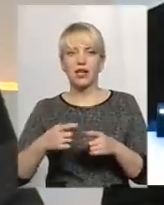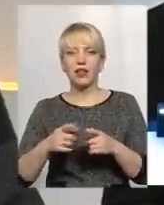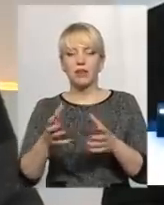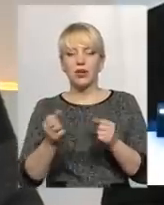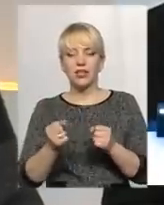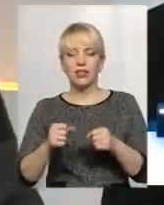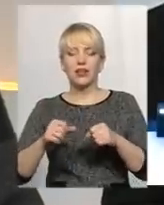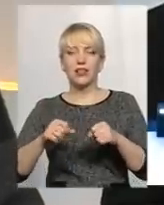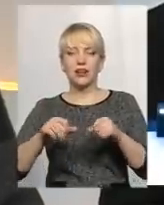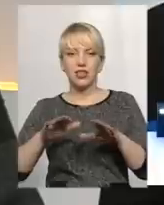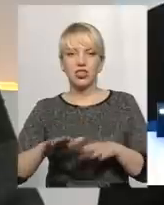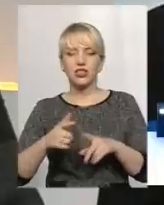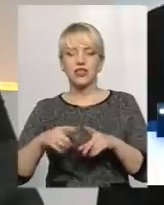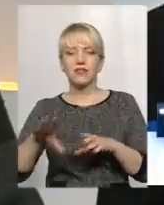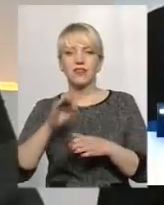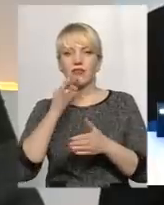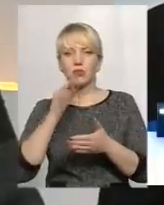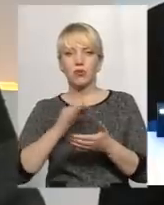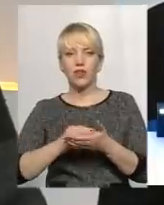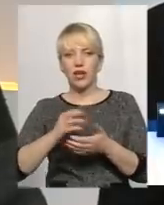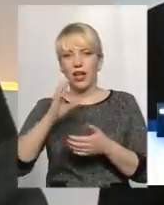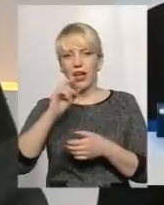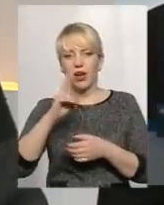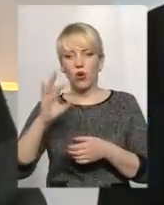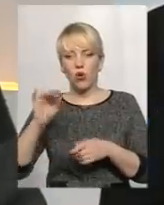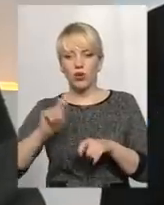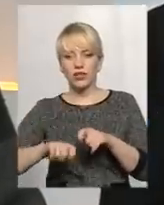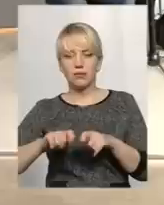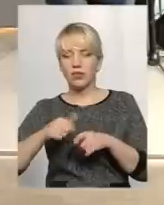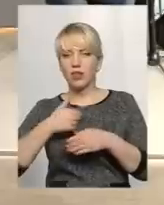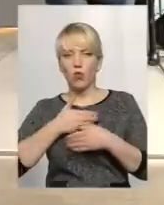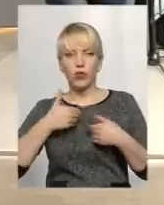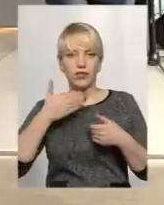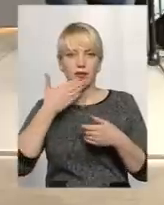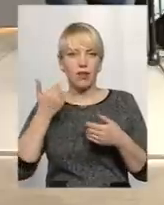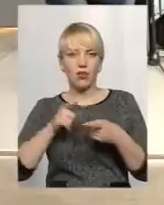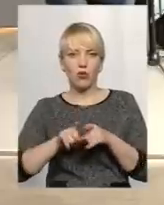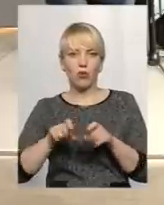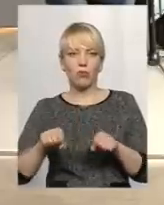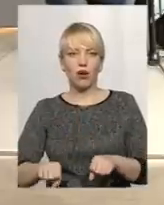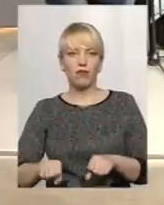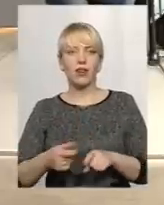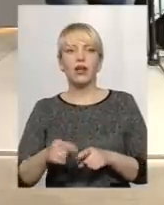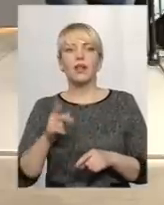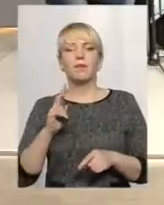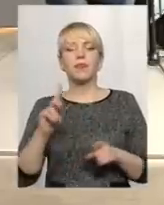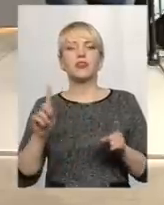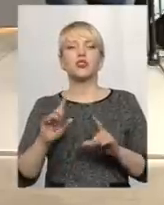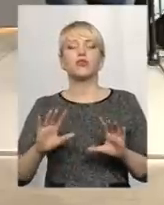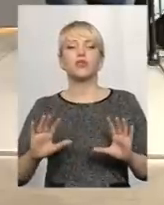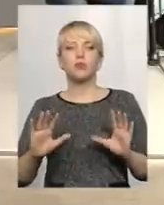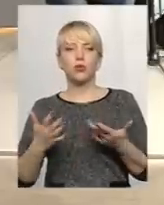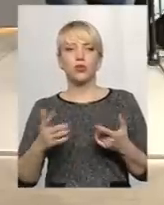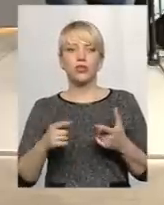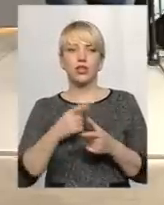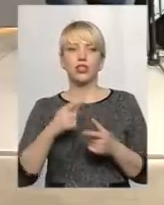компетенції ДДК Інспекції Ми зараз екоінспекцію спитаємо Скажіть, будь ласка, пане Олеже, що відбулося і